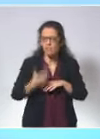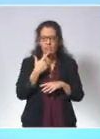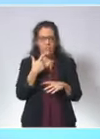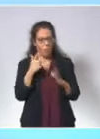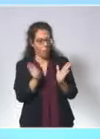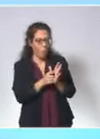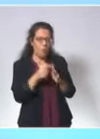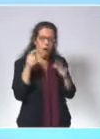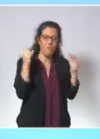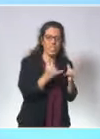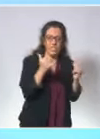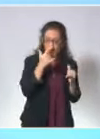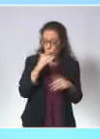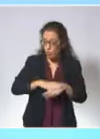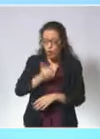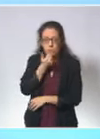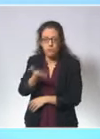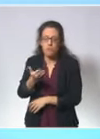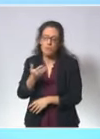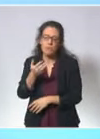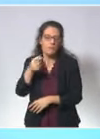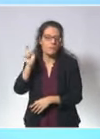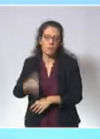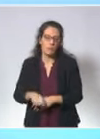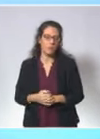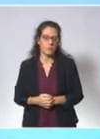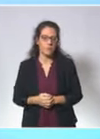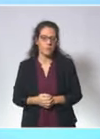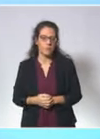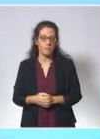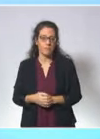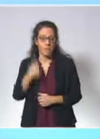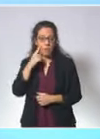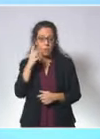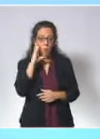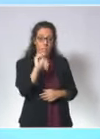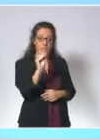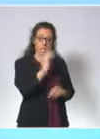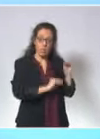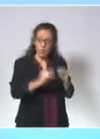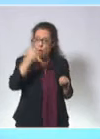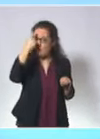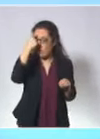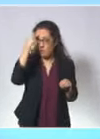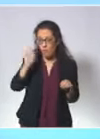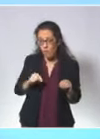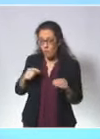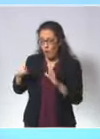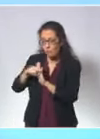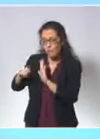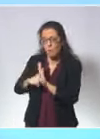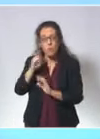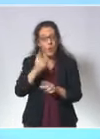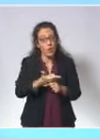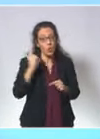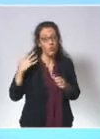mais elles sont indispensables et nous les devons à nos soignants. Depuis près de deux ans, ces derniers se battent